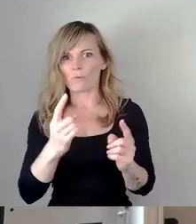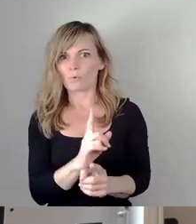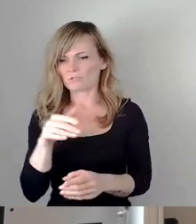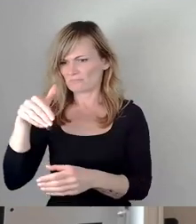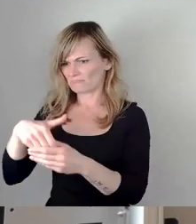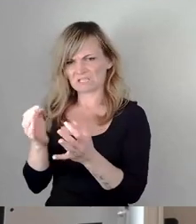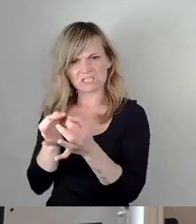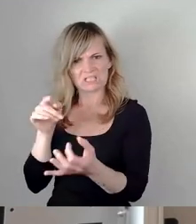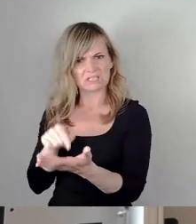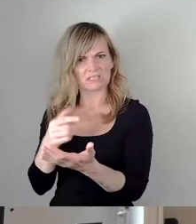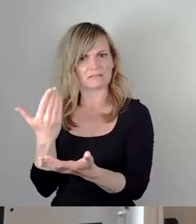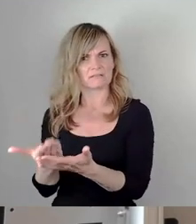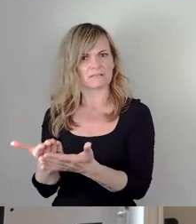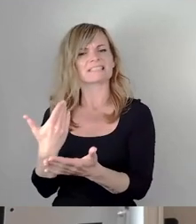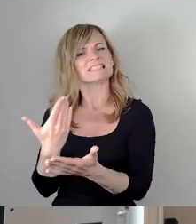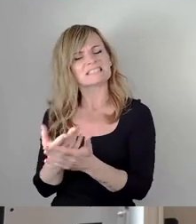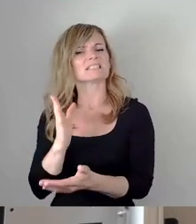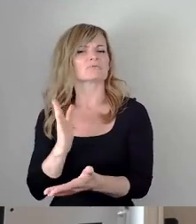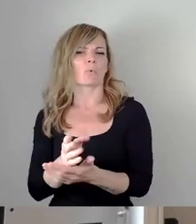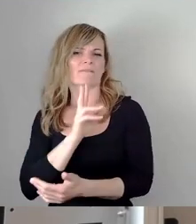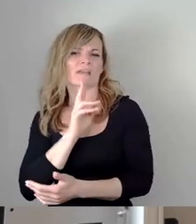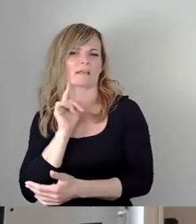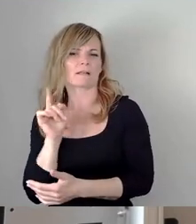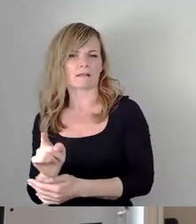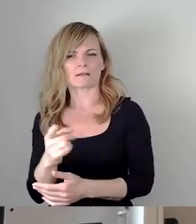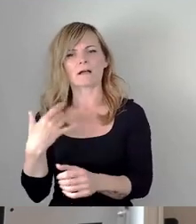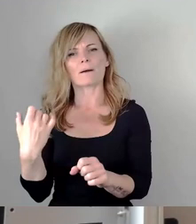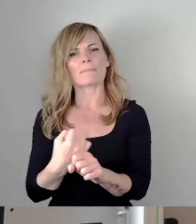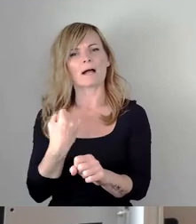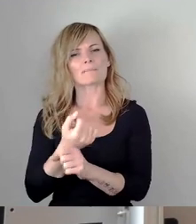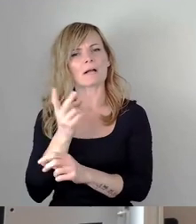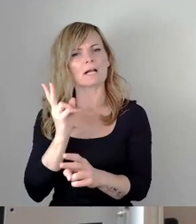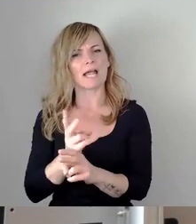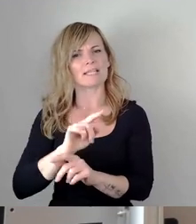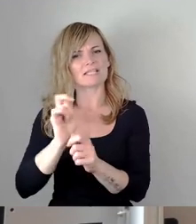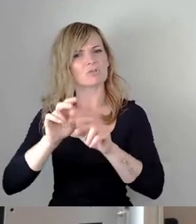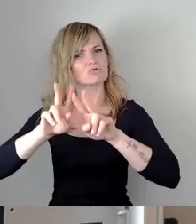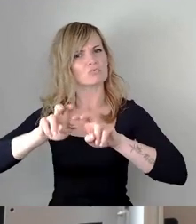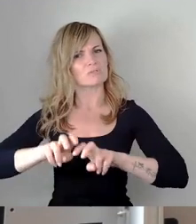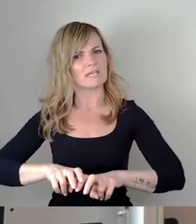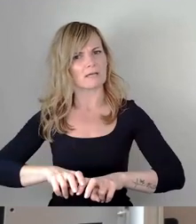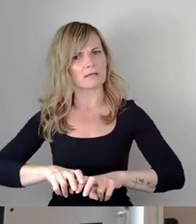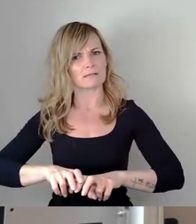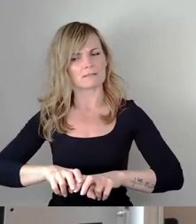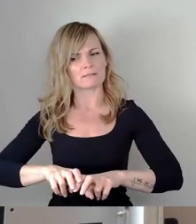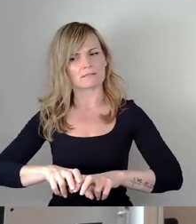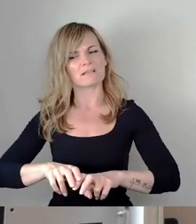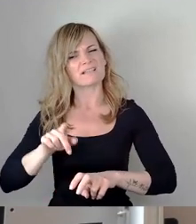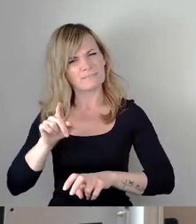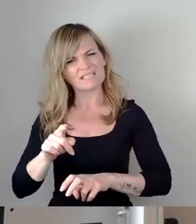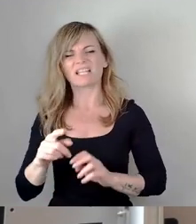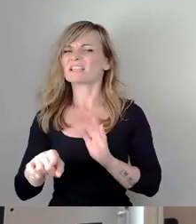das ist bereits ein Manko der Machbarkeitsstudie, dass sie sich doch eben auch sehr zurückgehalten hat in einer